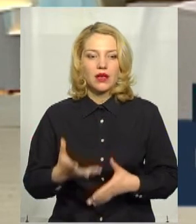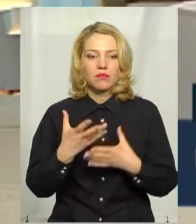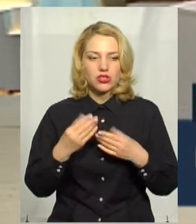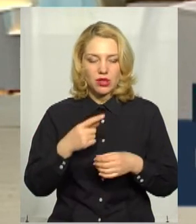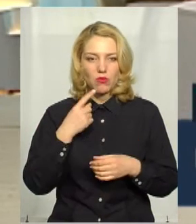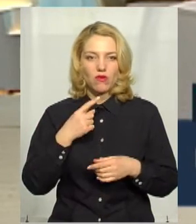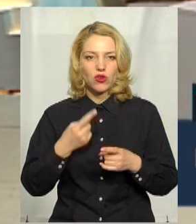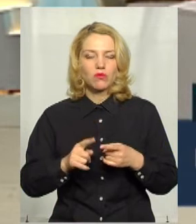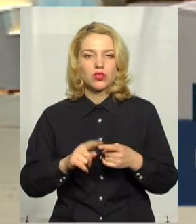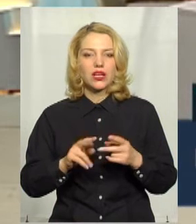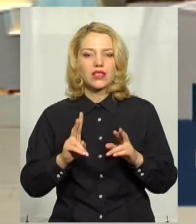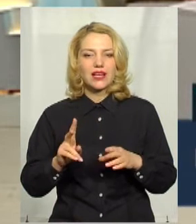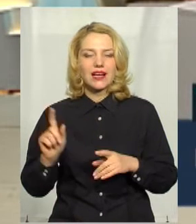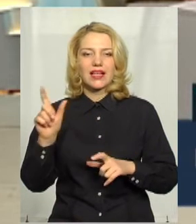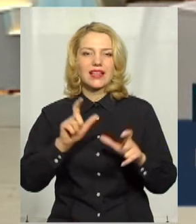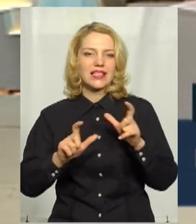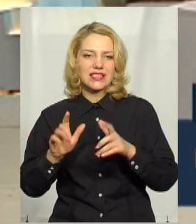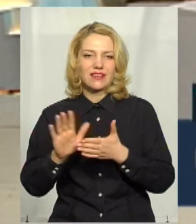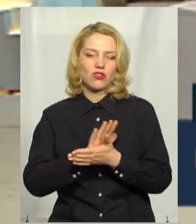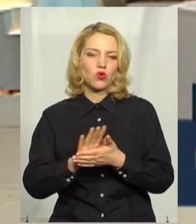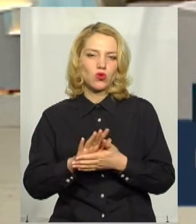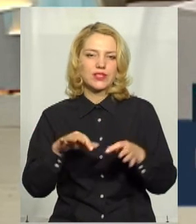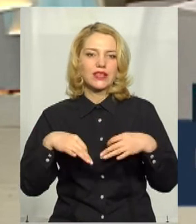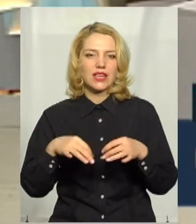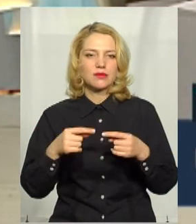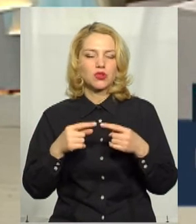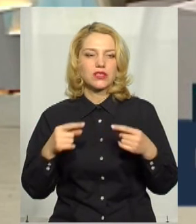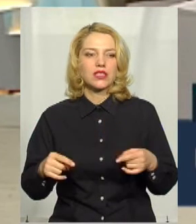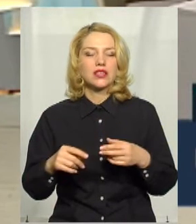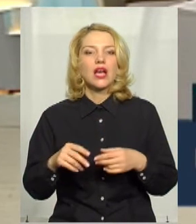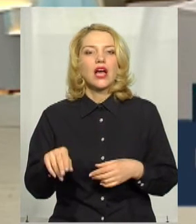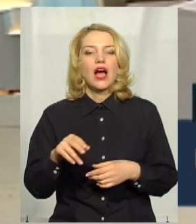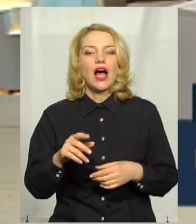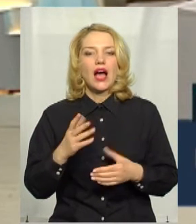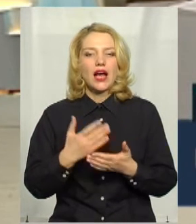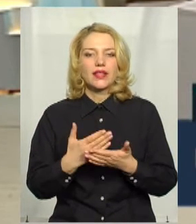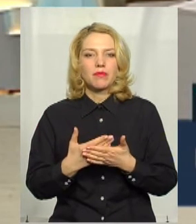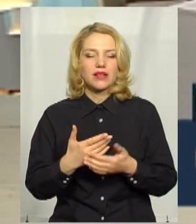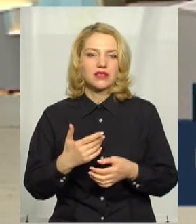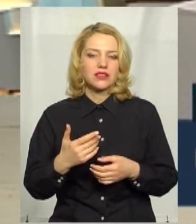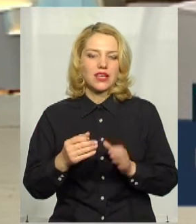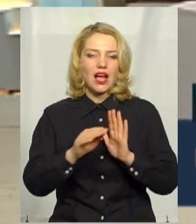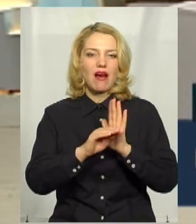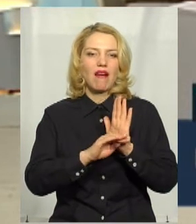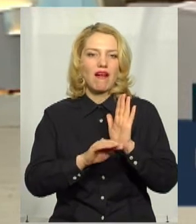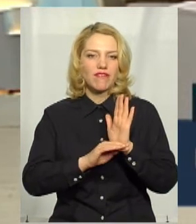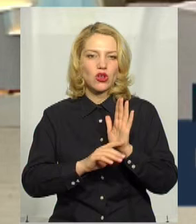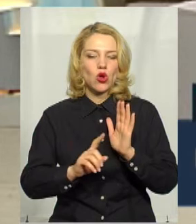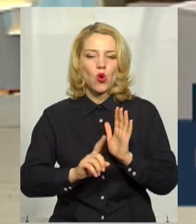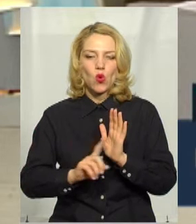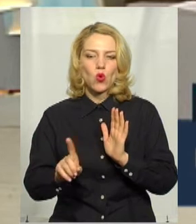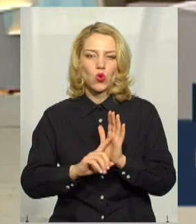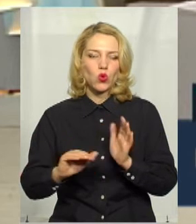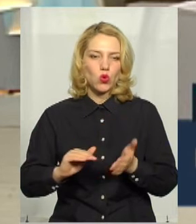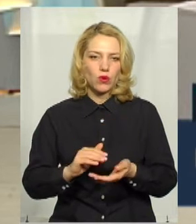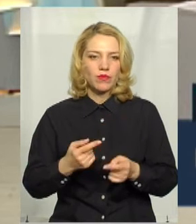більш детально про те, як дезінфікується транспортні засоби. А от щодо графіки вруху. Була